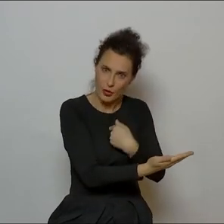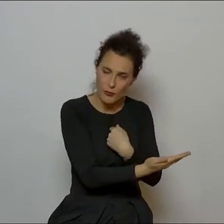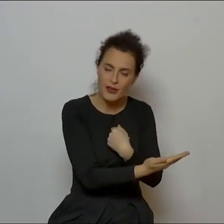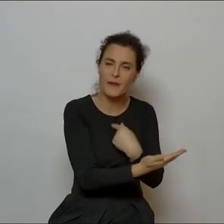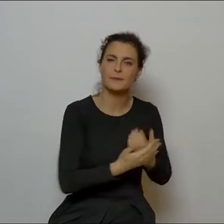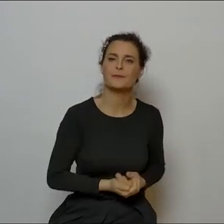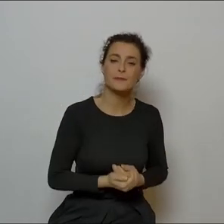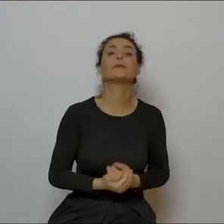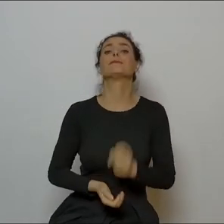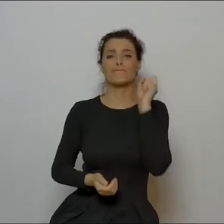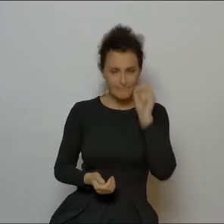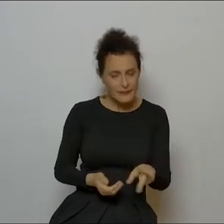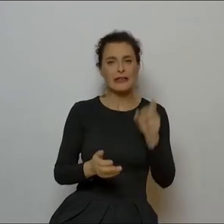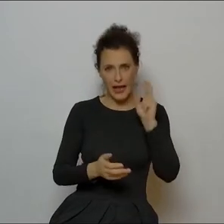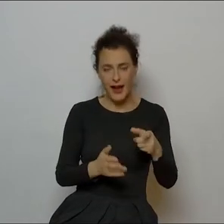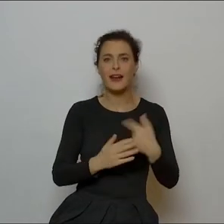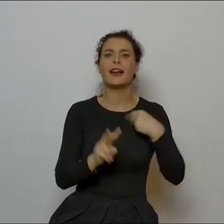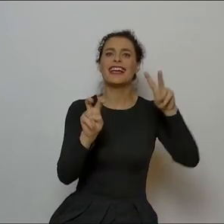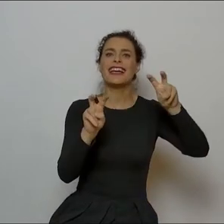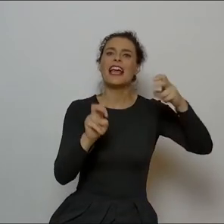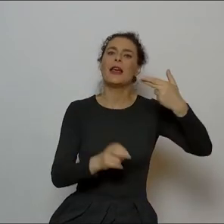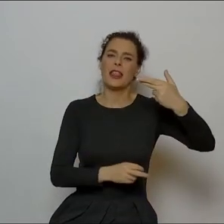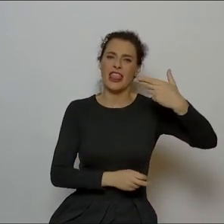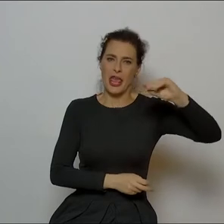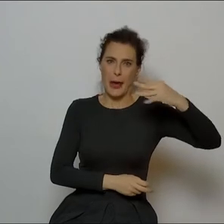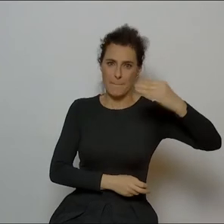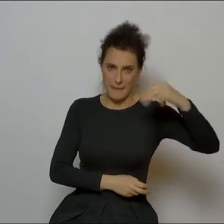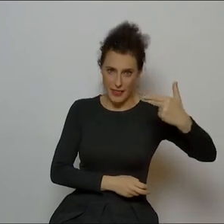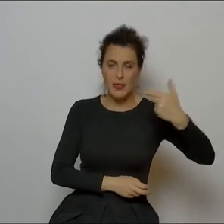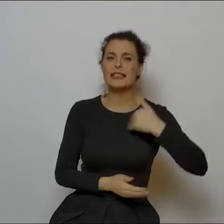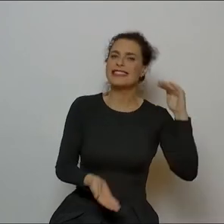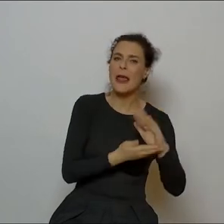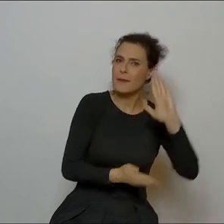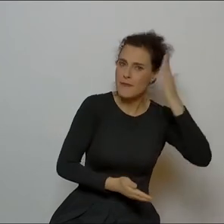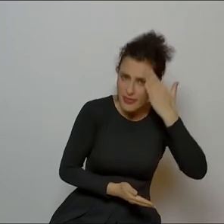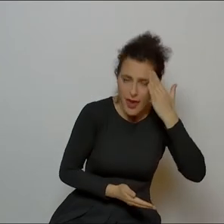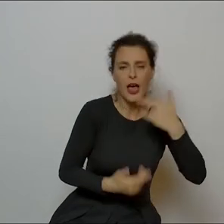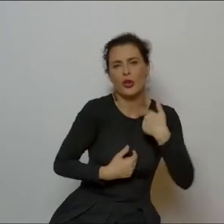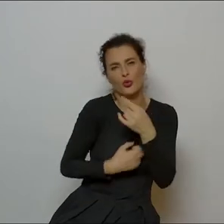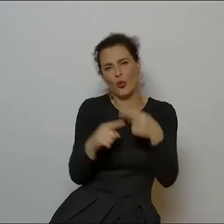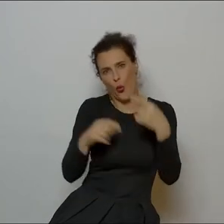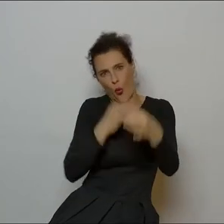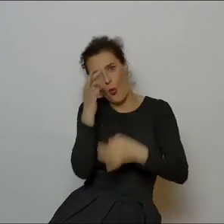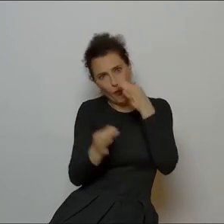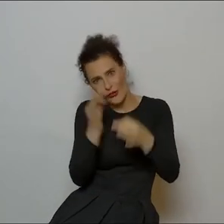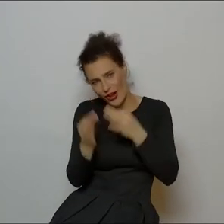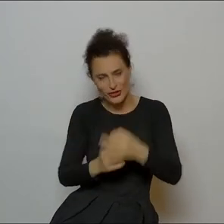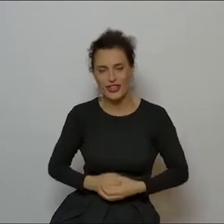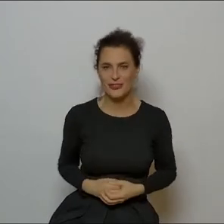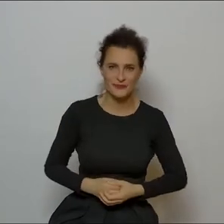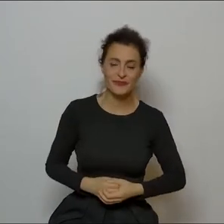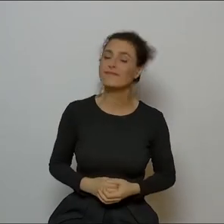Tak, rzeczywiście Niemen mniej znany, jeśli o tej płycie parę słów mamy wspomnieć,